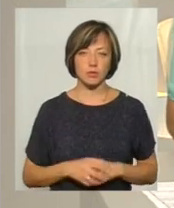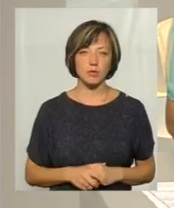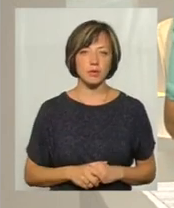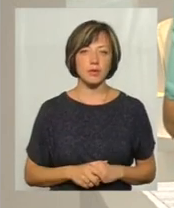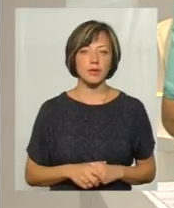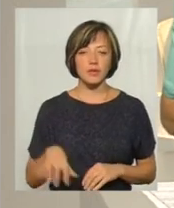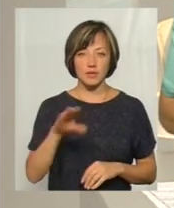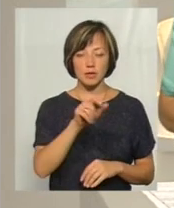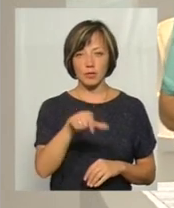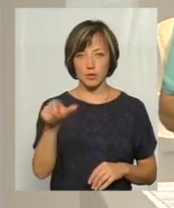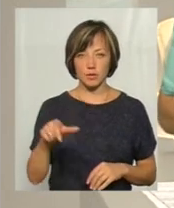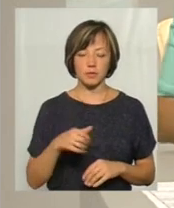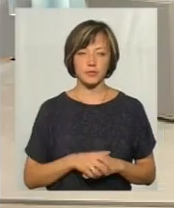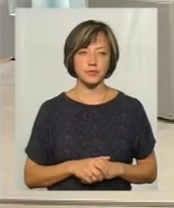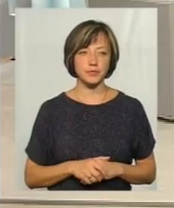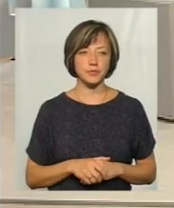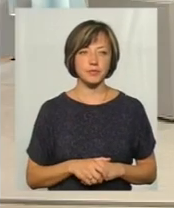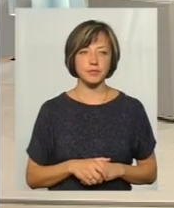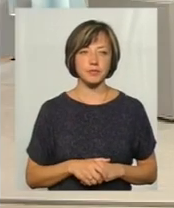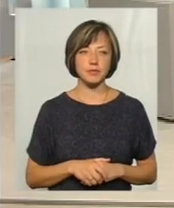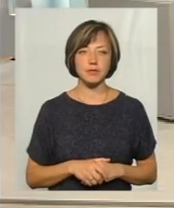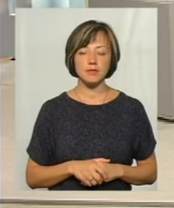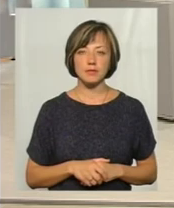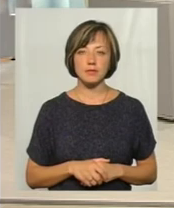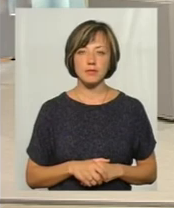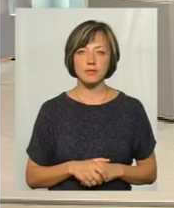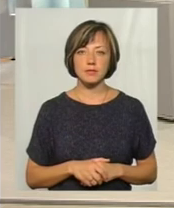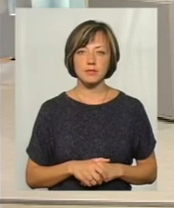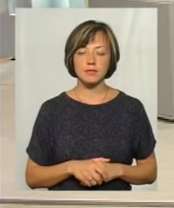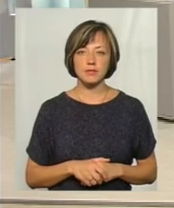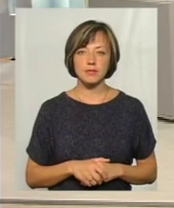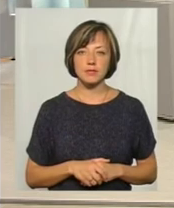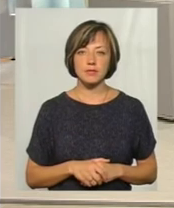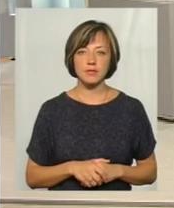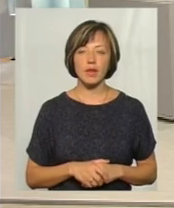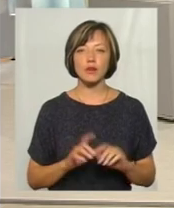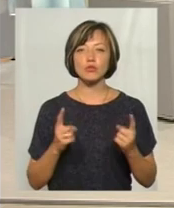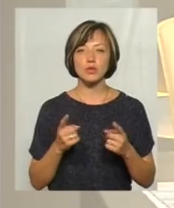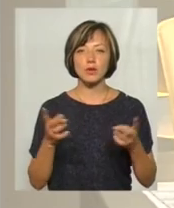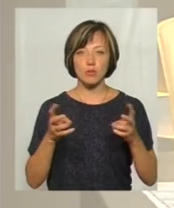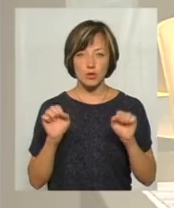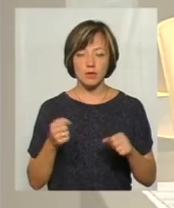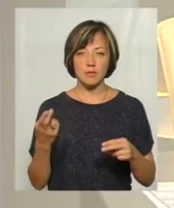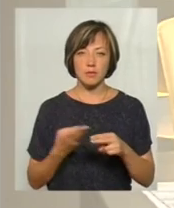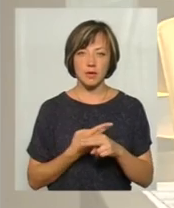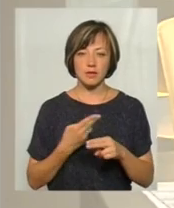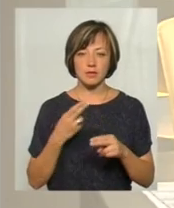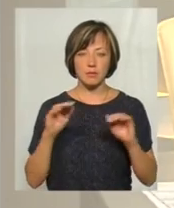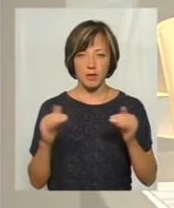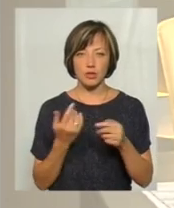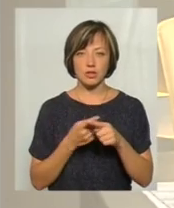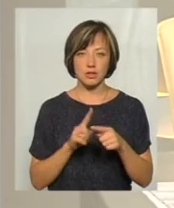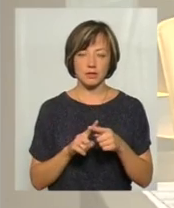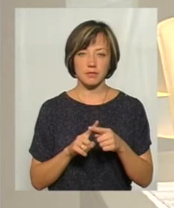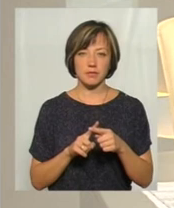Дякую за питання. Чому так відбувається? Чи можна оптимізувати ці